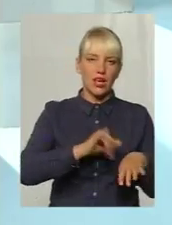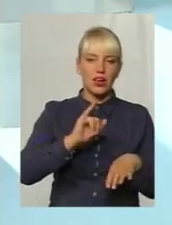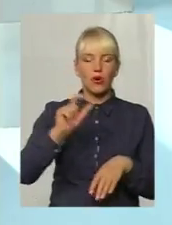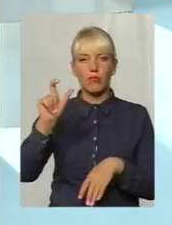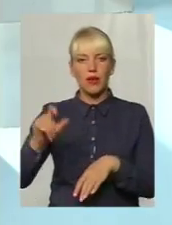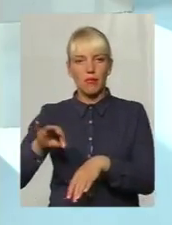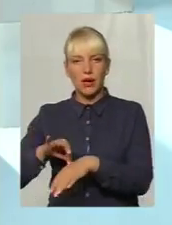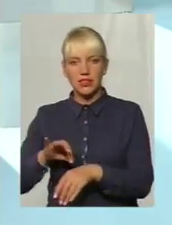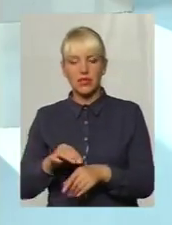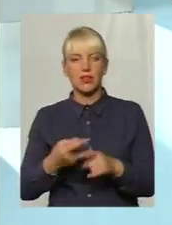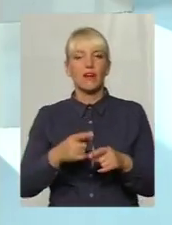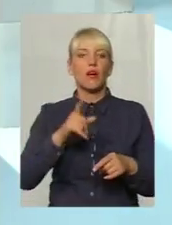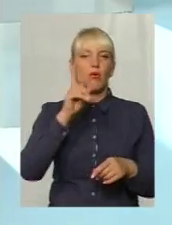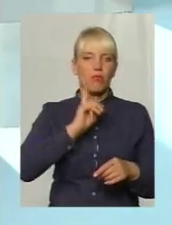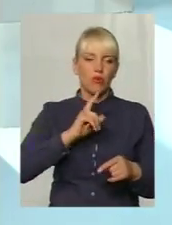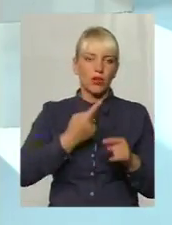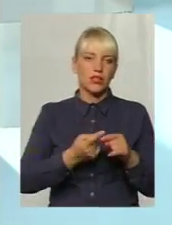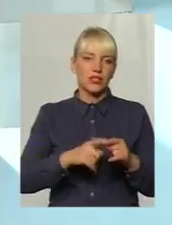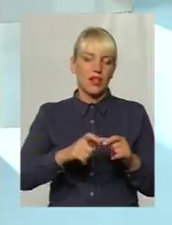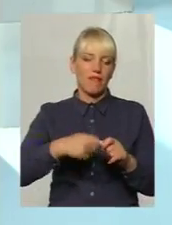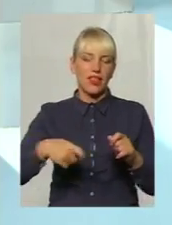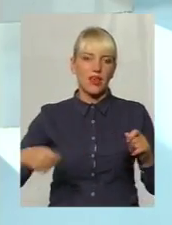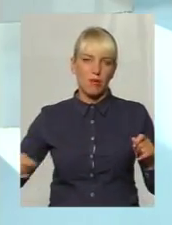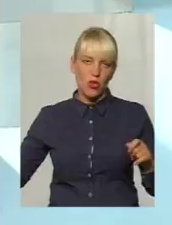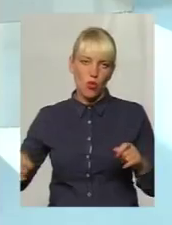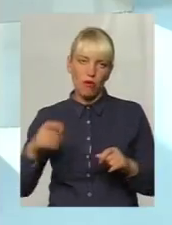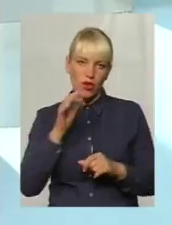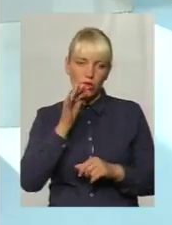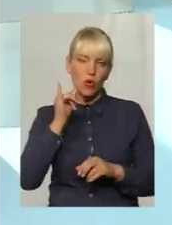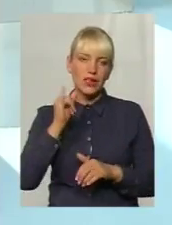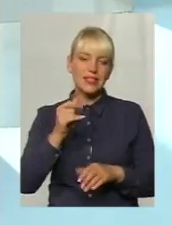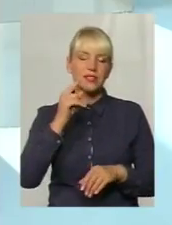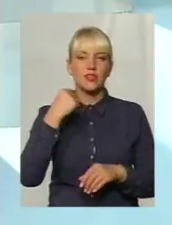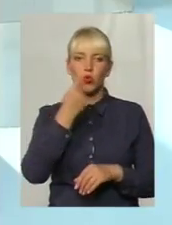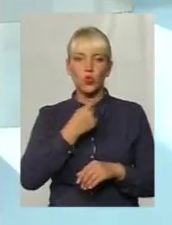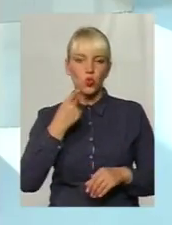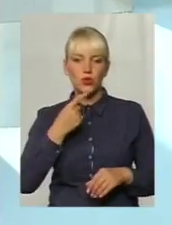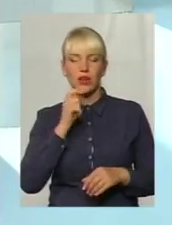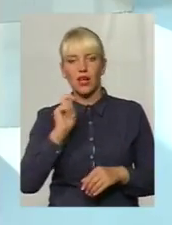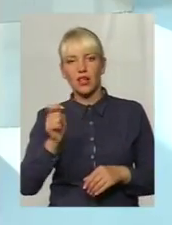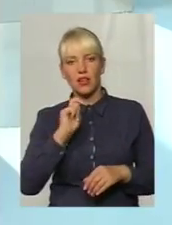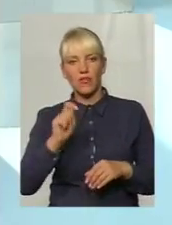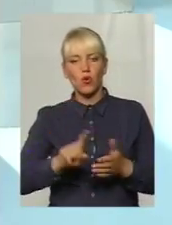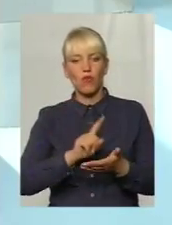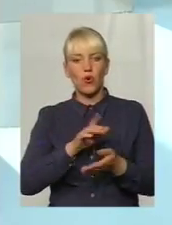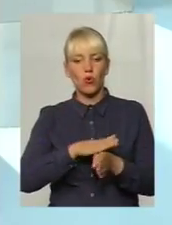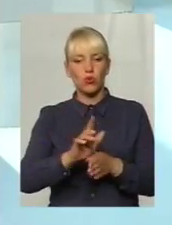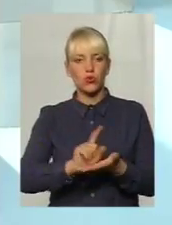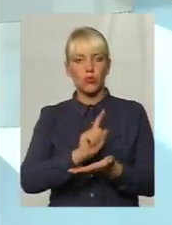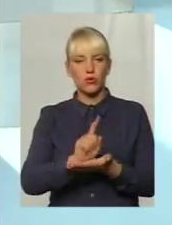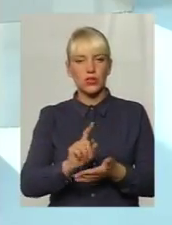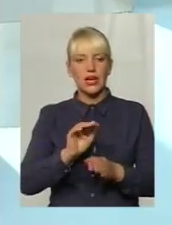поки що відтермінована, і з усних інтерв'ю виконуючого обов'язки міністра звучить, що воно буде